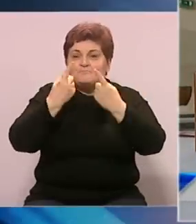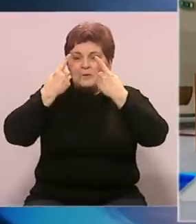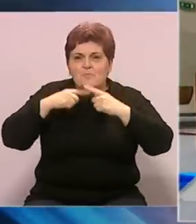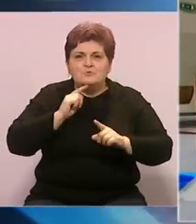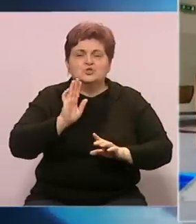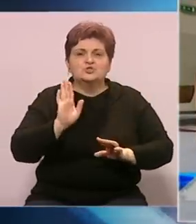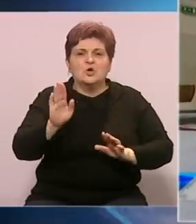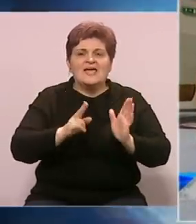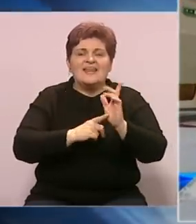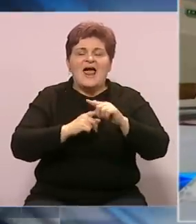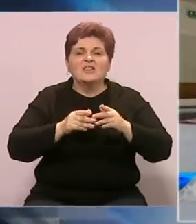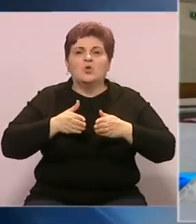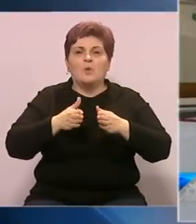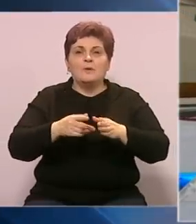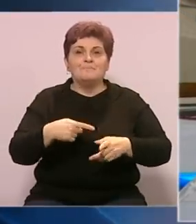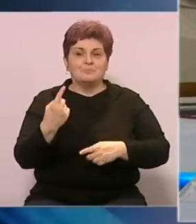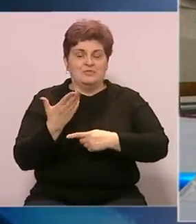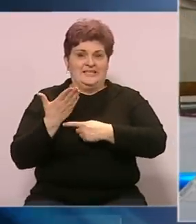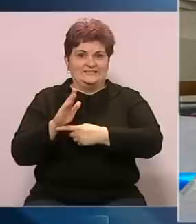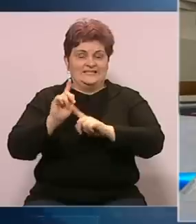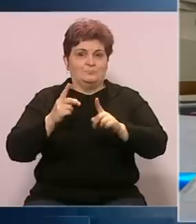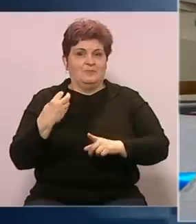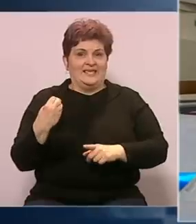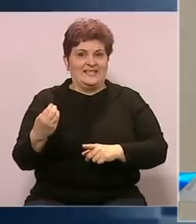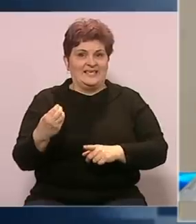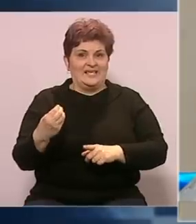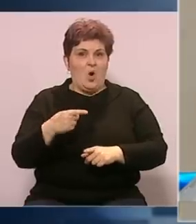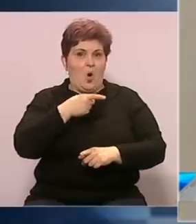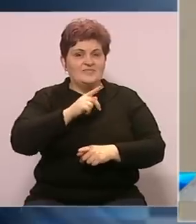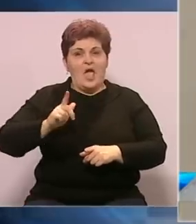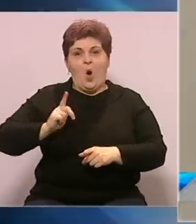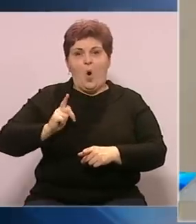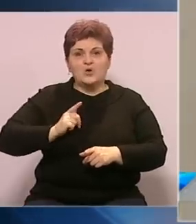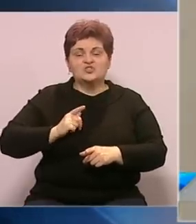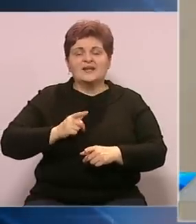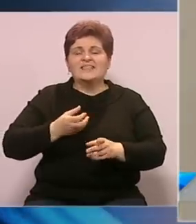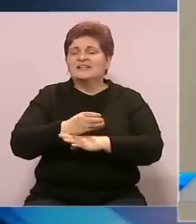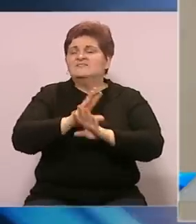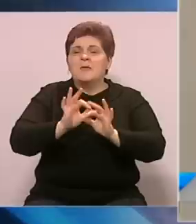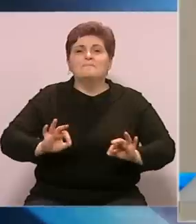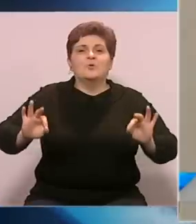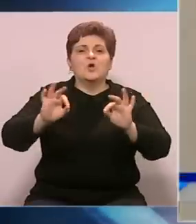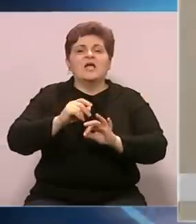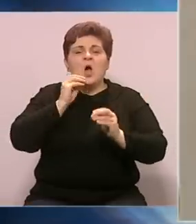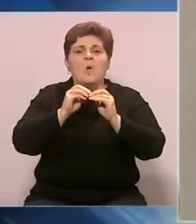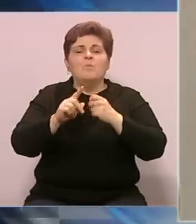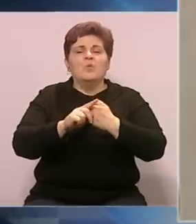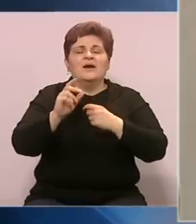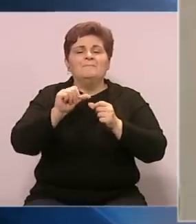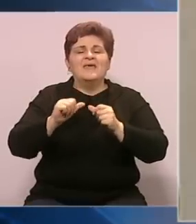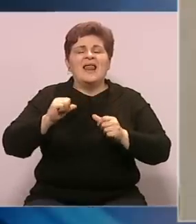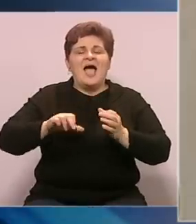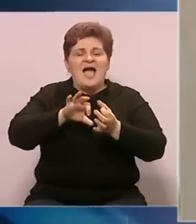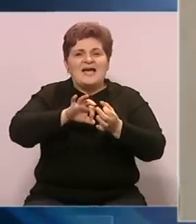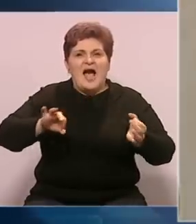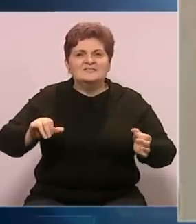koji se odnosi na NATO put. Pojedini zastupnici iz Republike Srpske otkrište očekuju da se realizuju svi projekti, uključujući Bug Bijelu, Gasovod